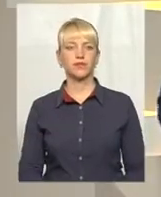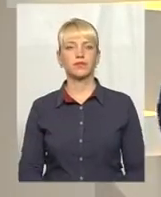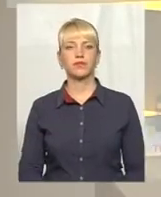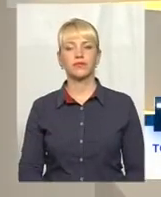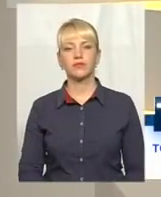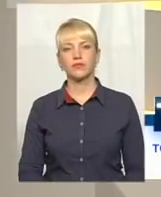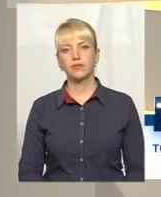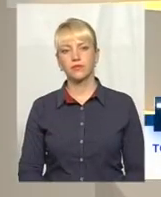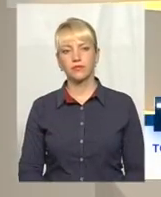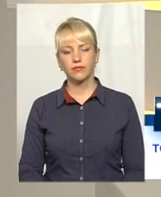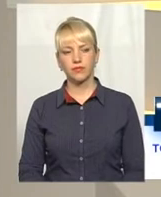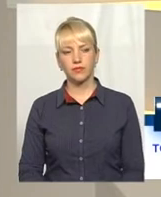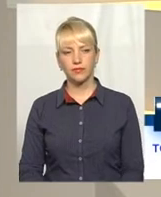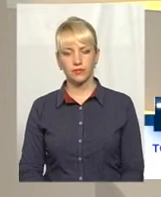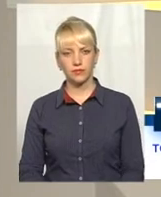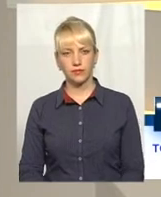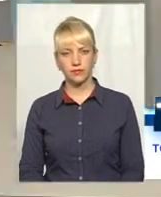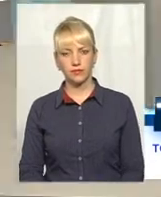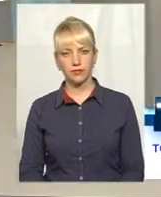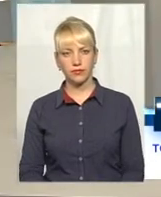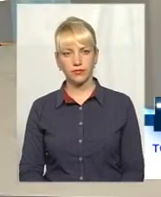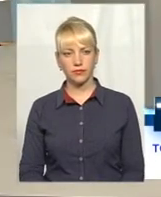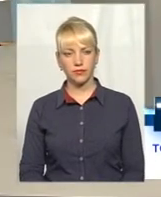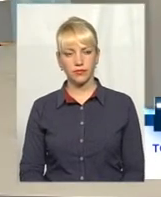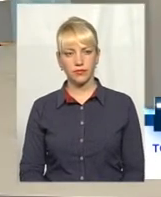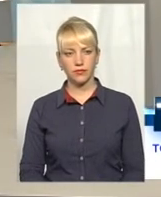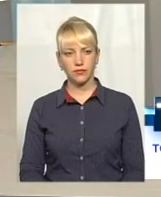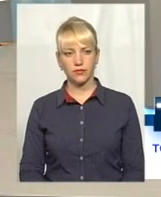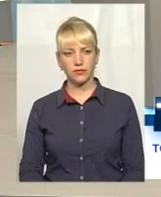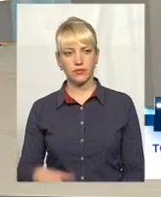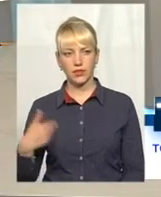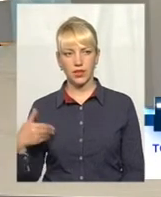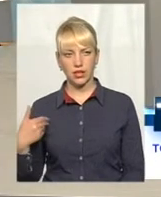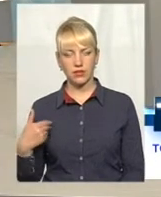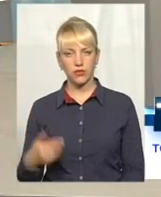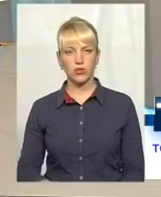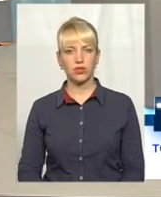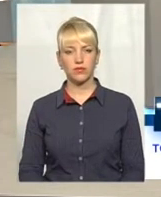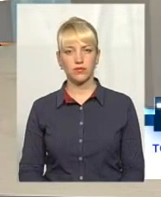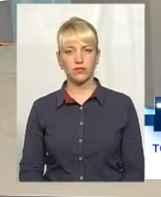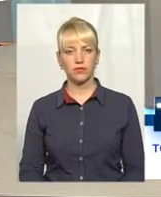-9060. Слухаємо вас, говоріть, будь ласка. Алло, здравствуйте. Доброго здоров'я.